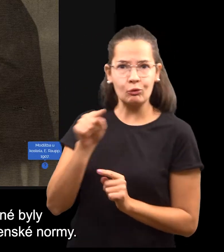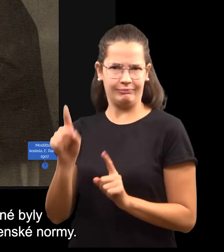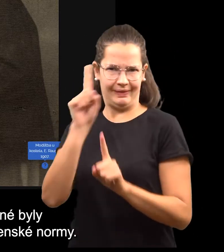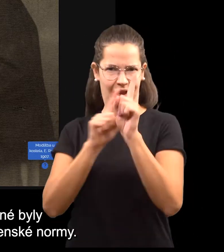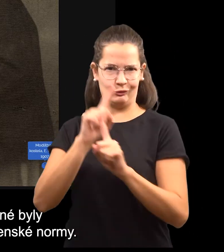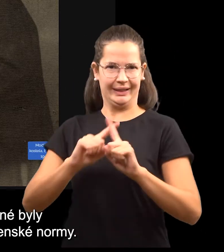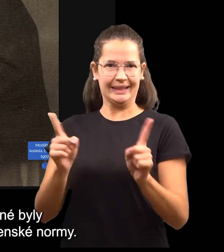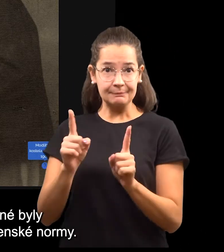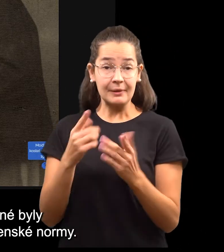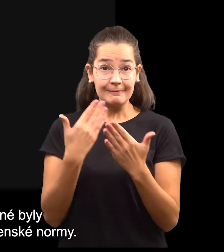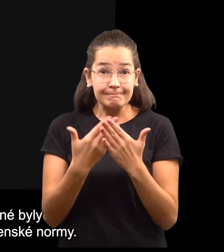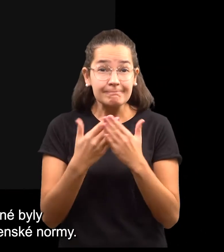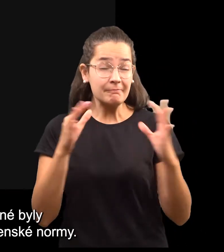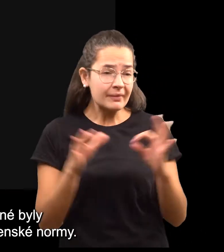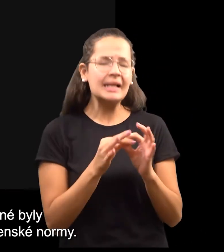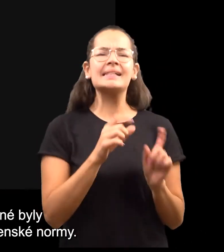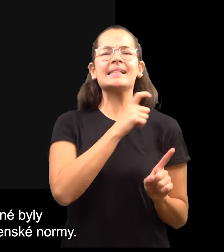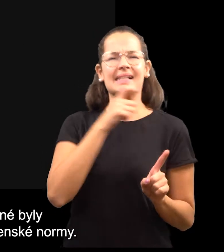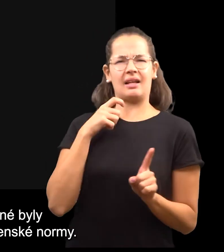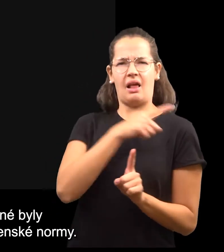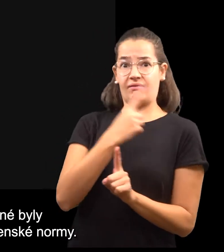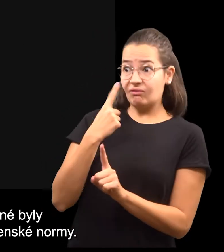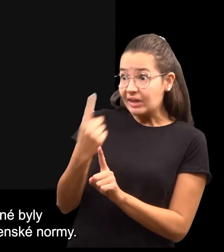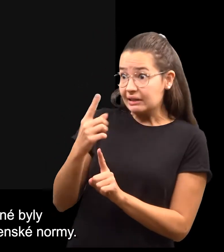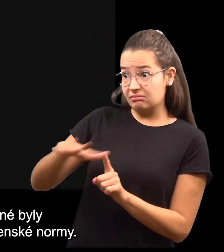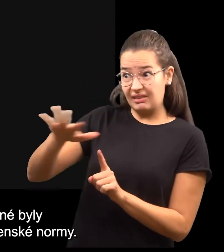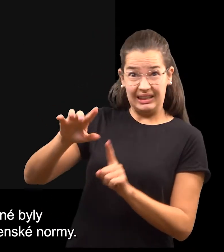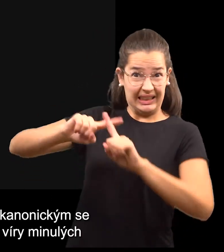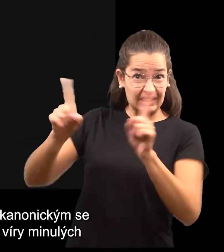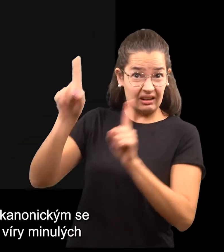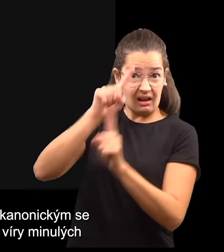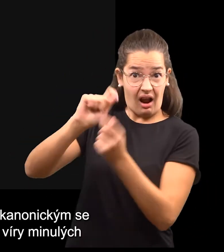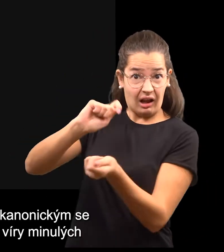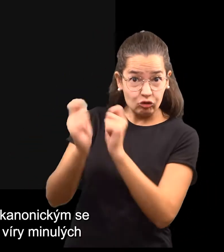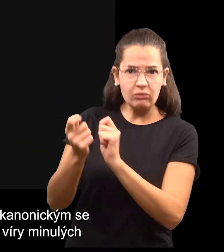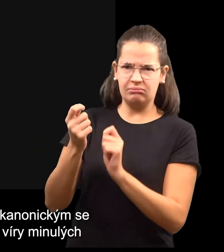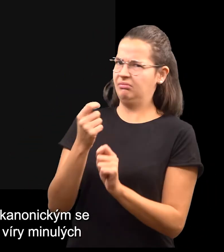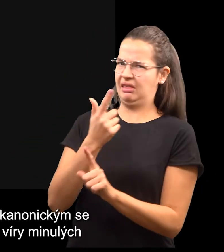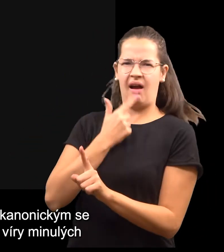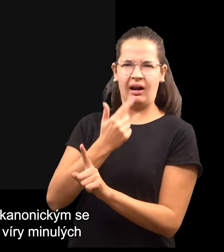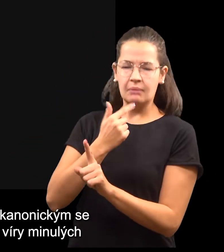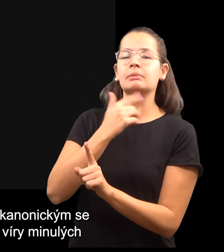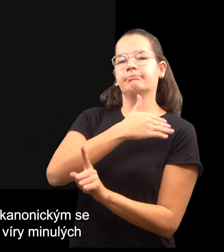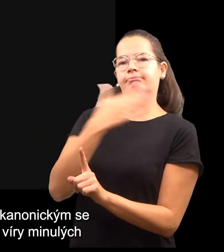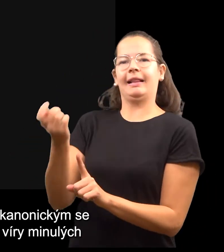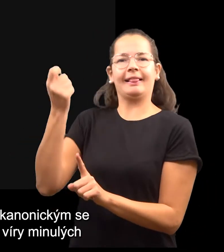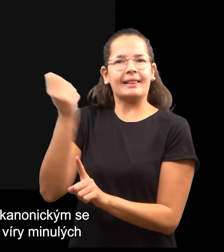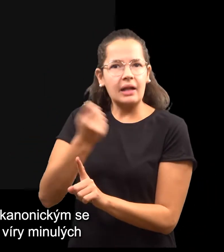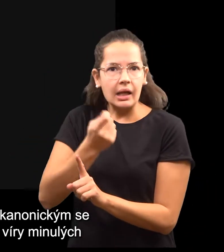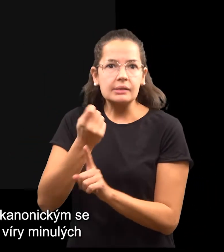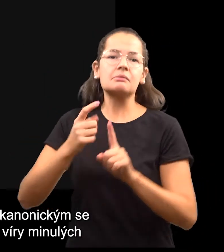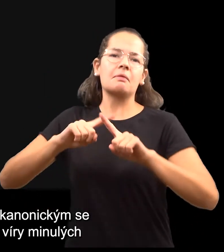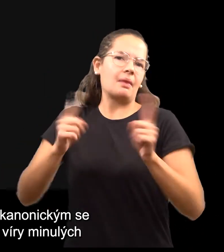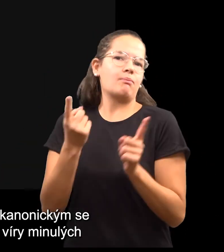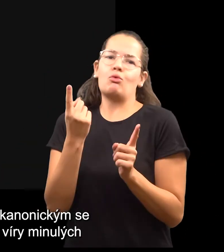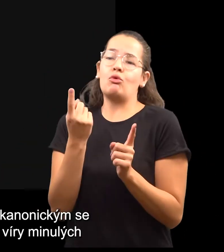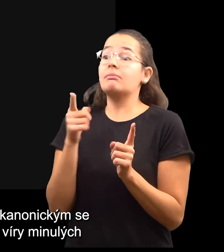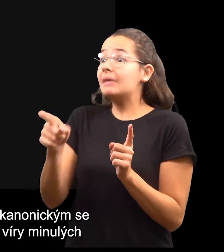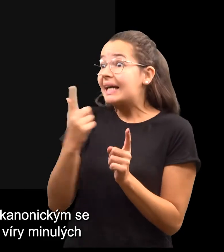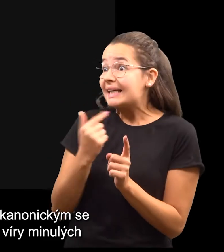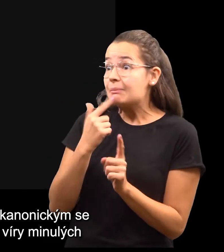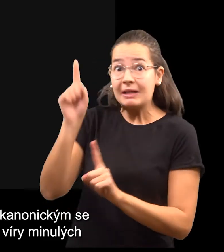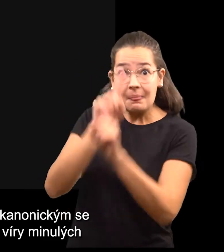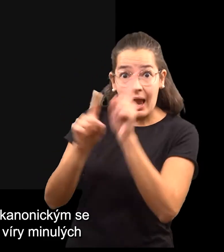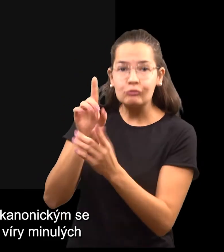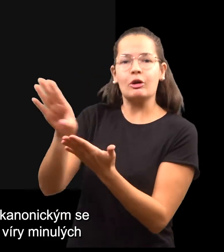zakazovány, jiné byly naopak začleněny do náboženské normy. Hranice mezi kanonickým a nekanonickým se stávala nejasnou.